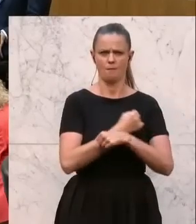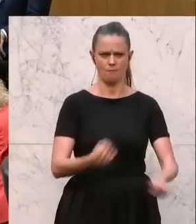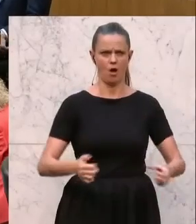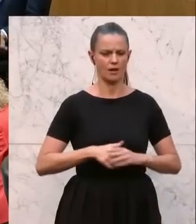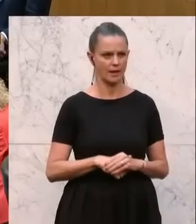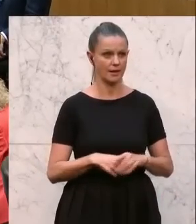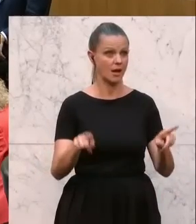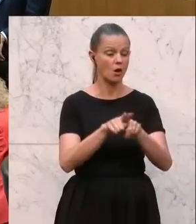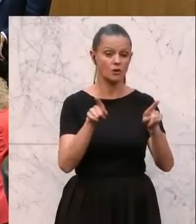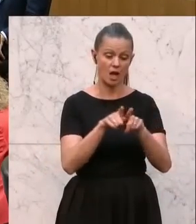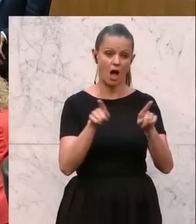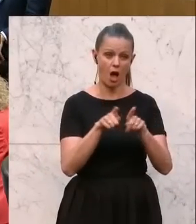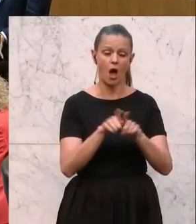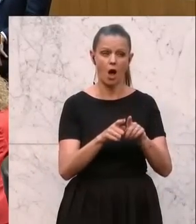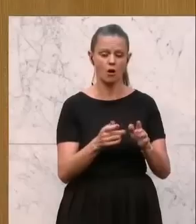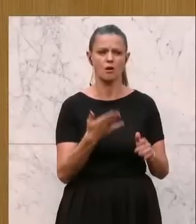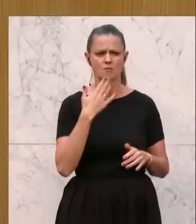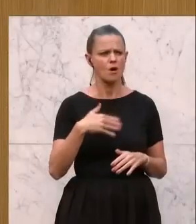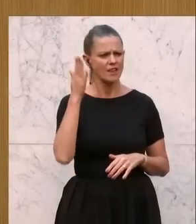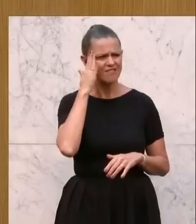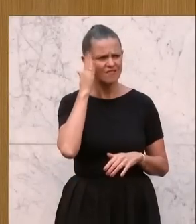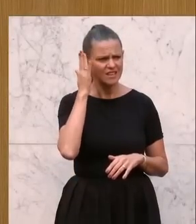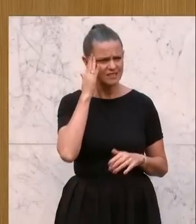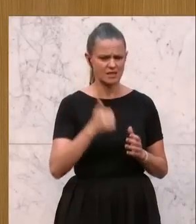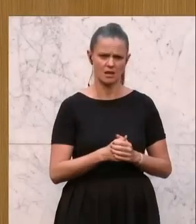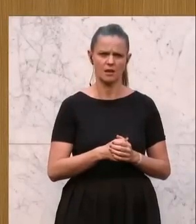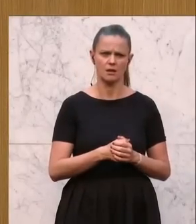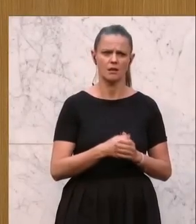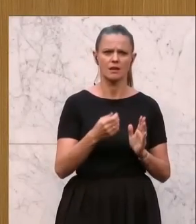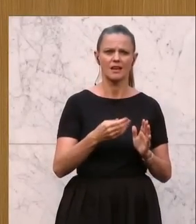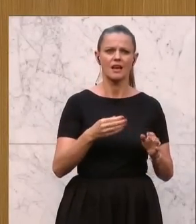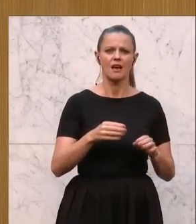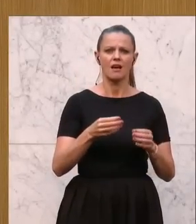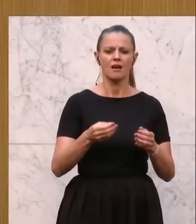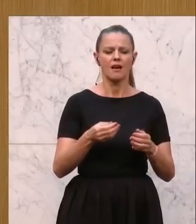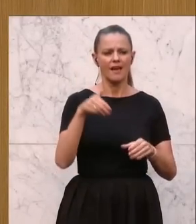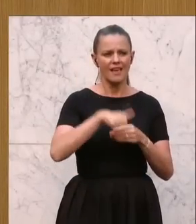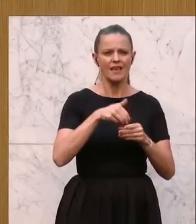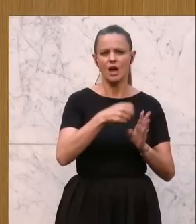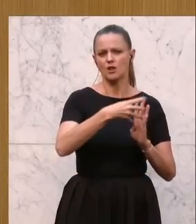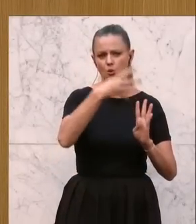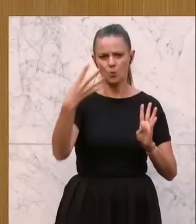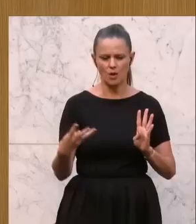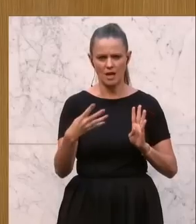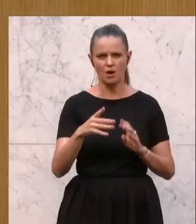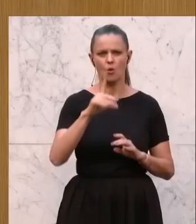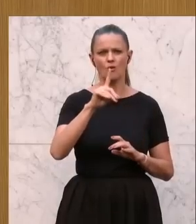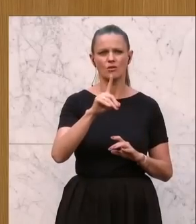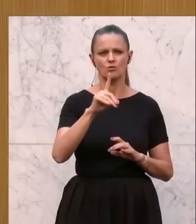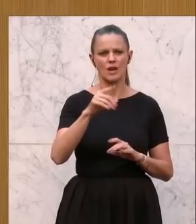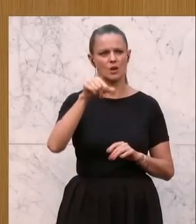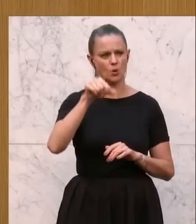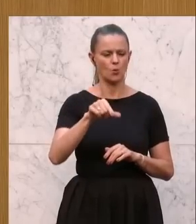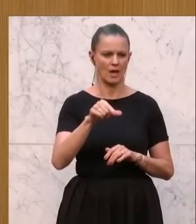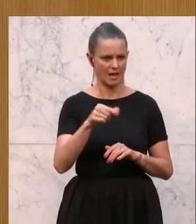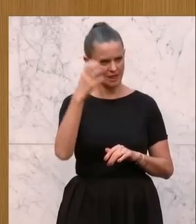Und um in Erfahrung zu bringen, ob die Vermittlung von queren Inhalten und das Abhalten von Dreckquiz-Auftritten in